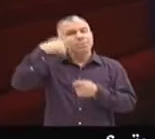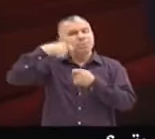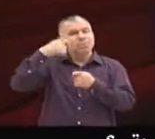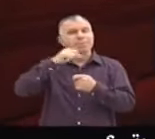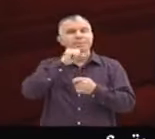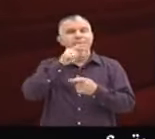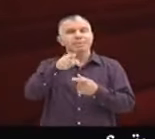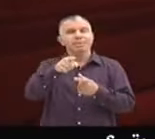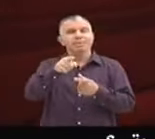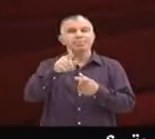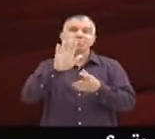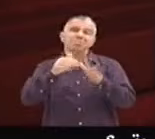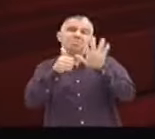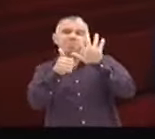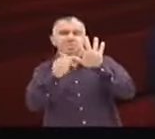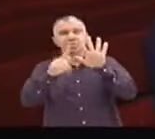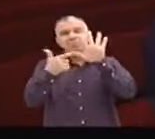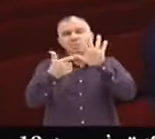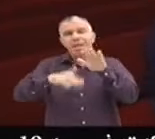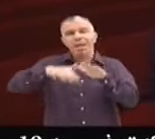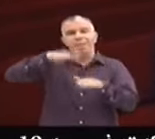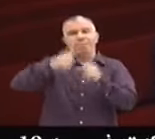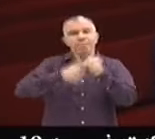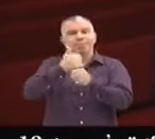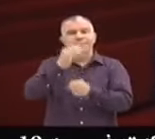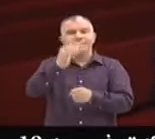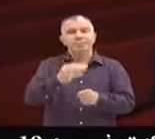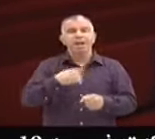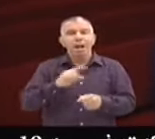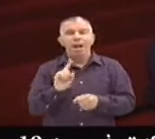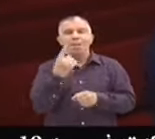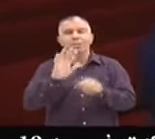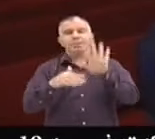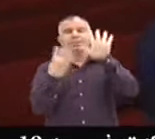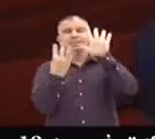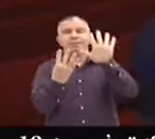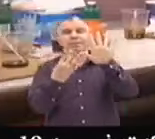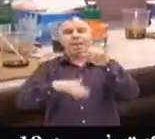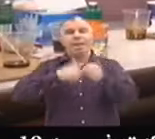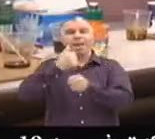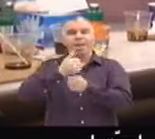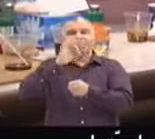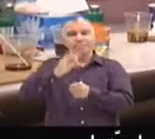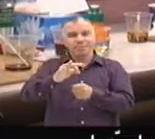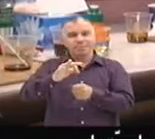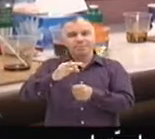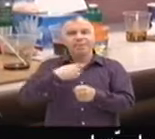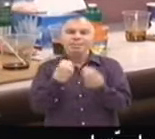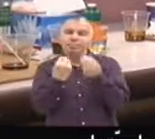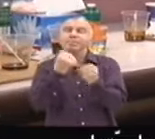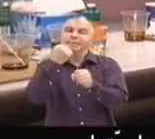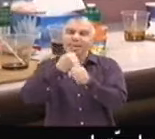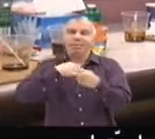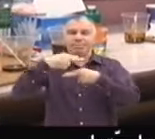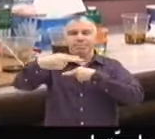déjà tourné il y a 16 ans, 17 ans. C'est une longue histoire. Ça a commencé, j'avais 19 ans. Et j'avais travaillé avec